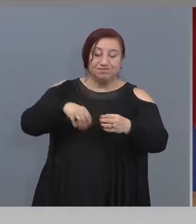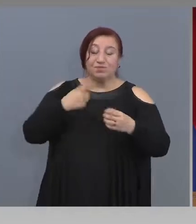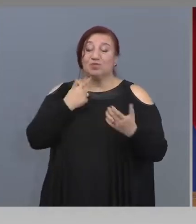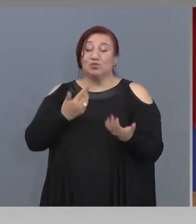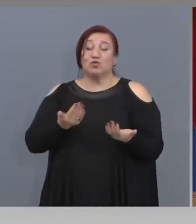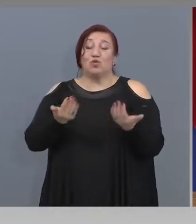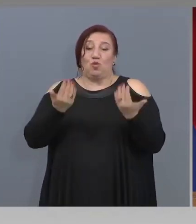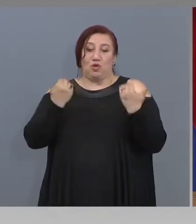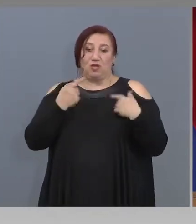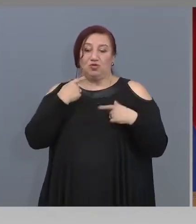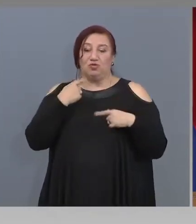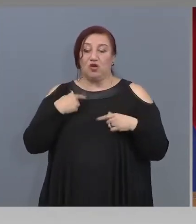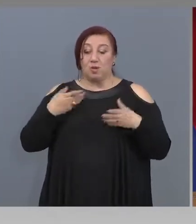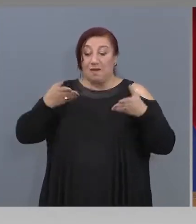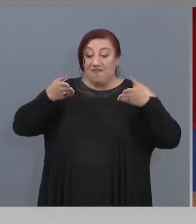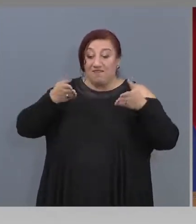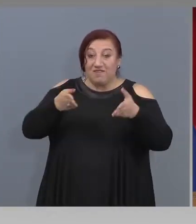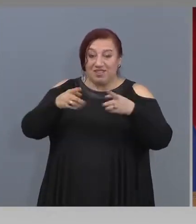сега само вън.